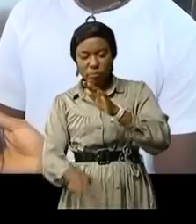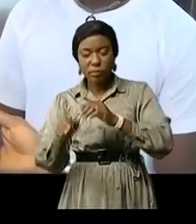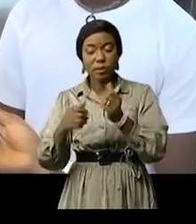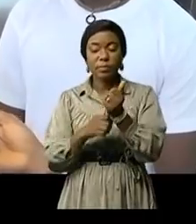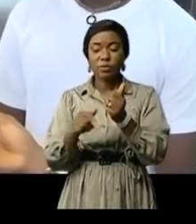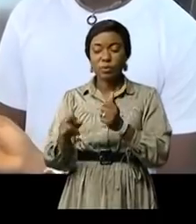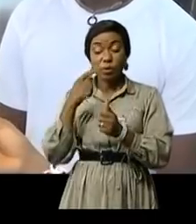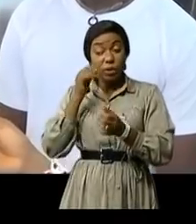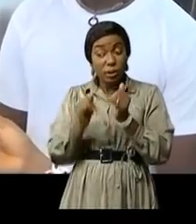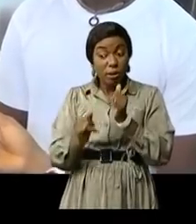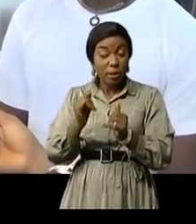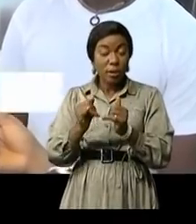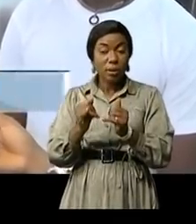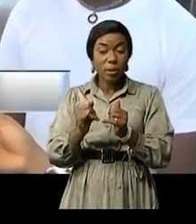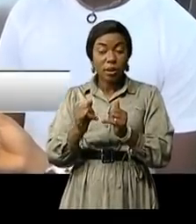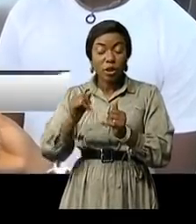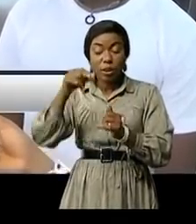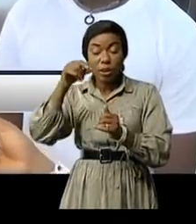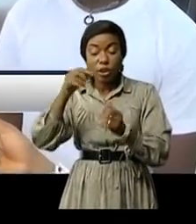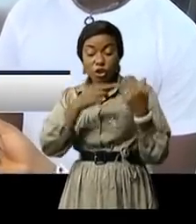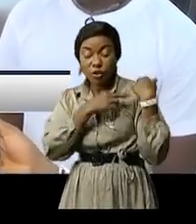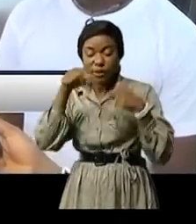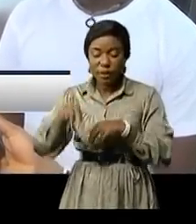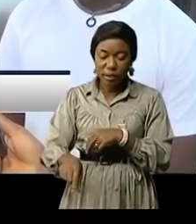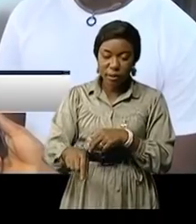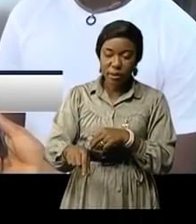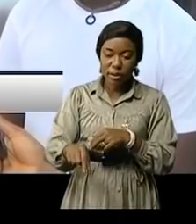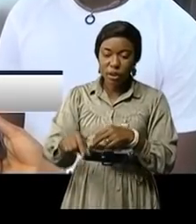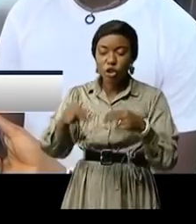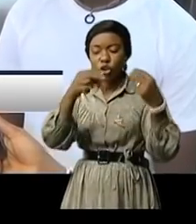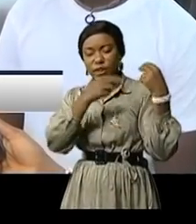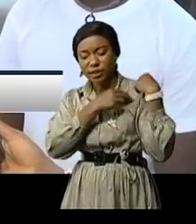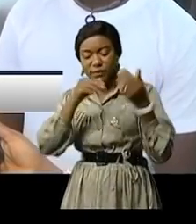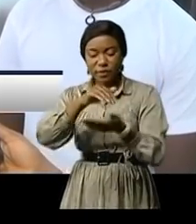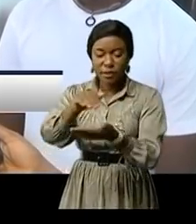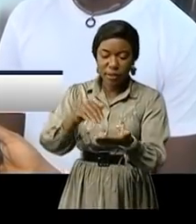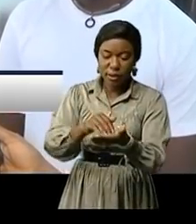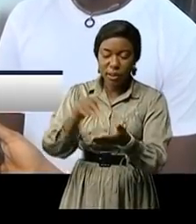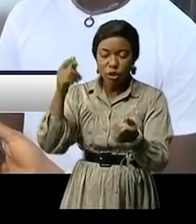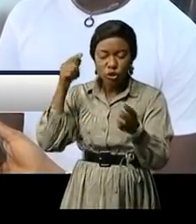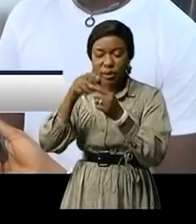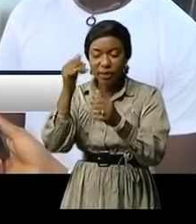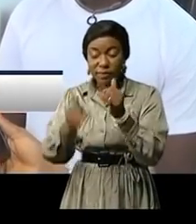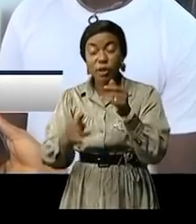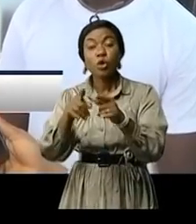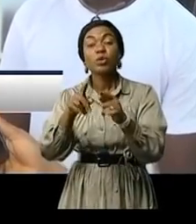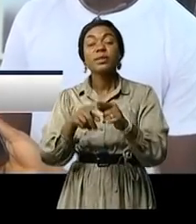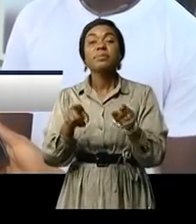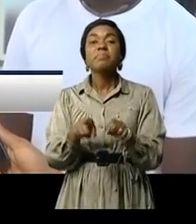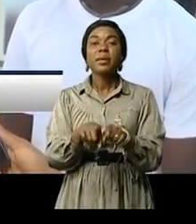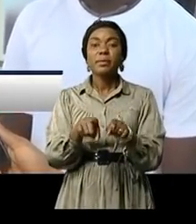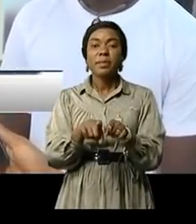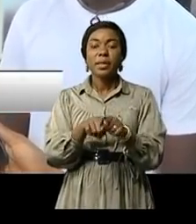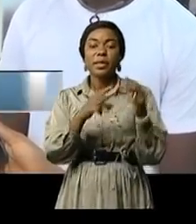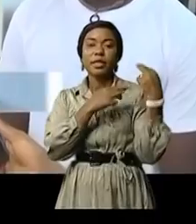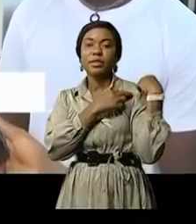signifie chef de quartier chef de vente chef des signes jusqu'à la fin et même les